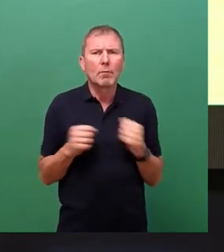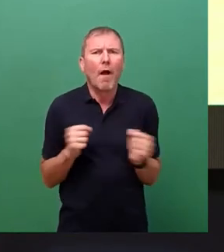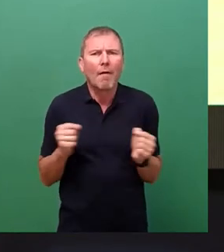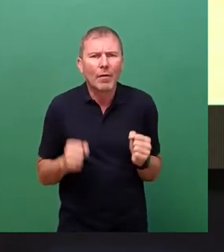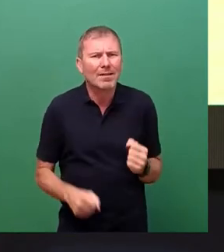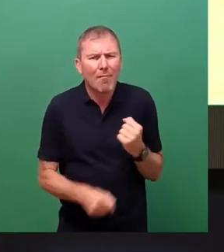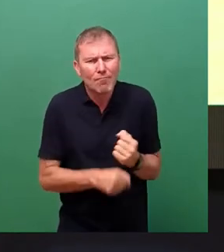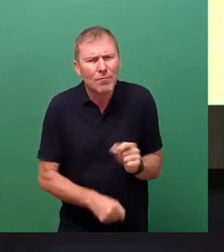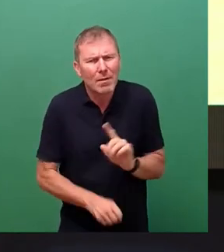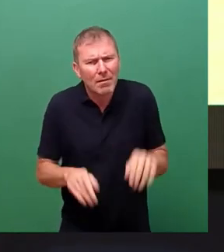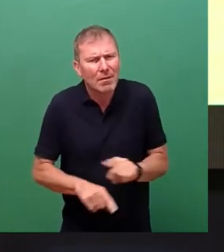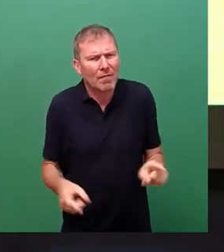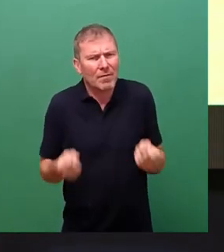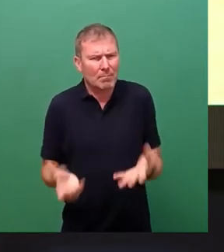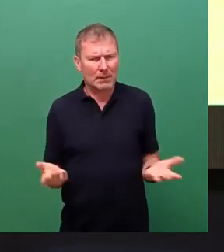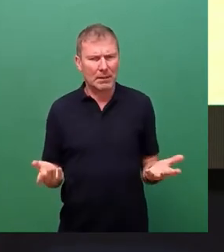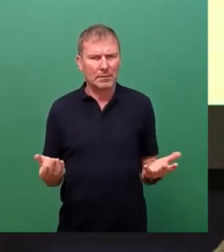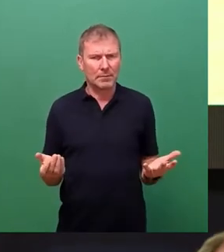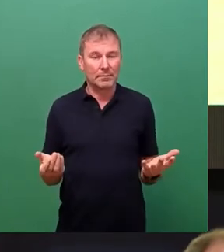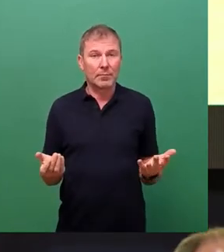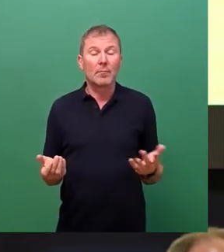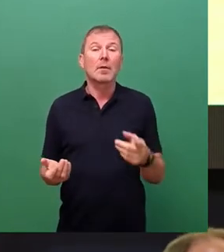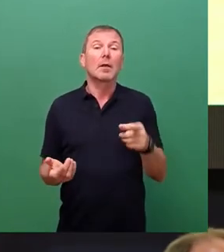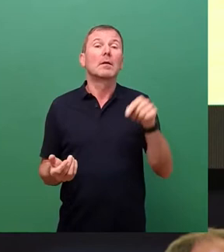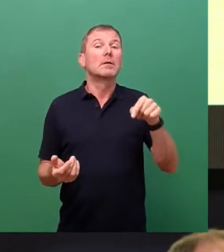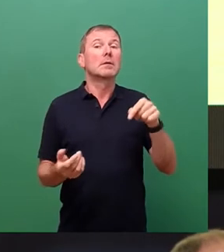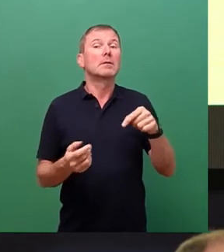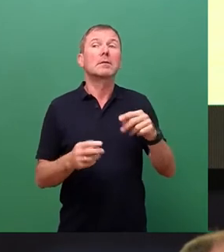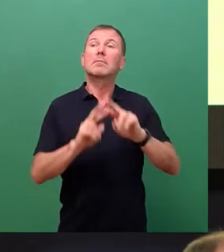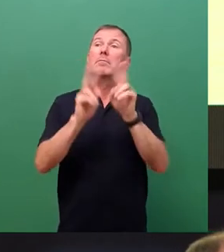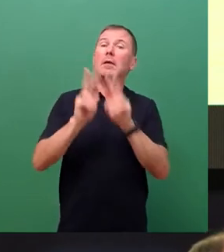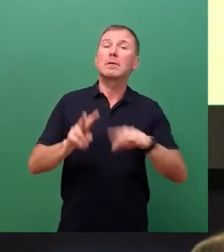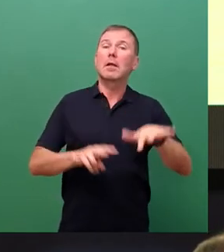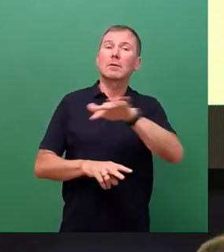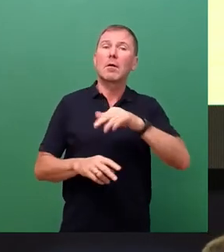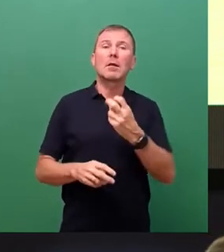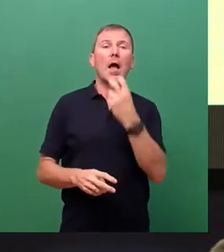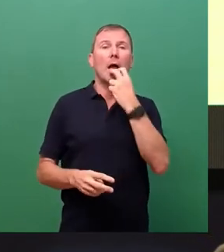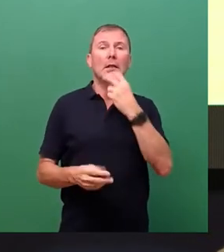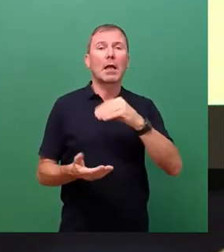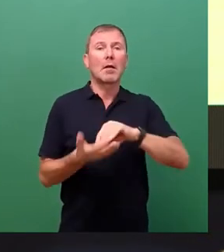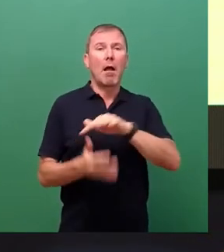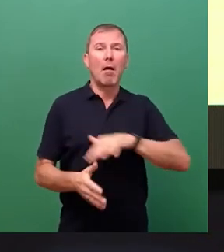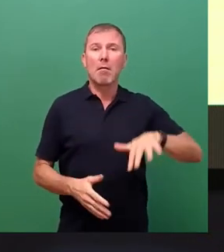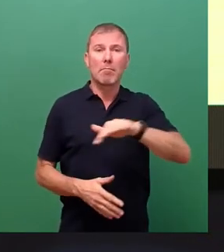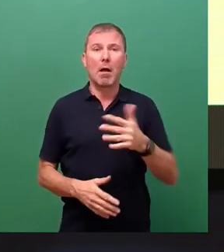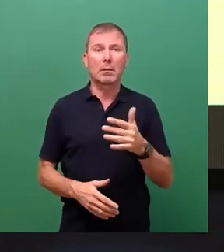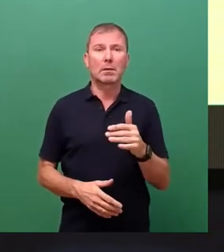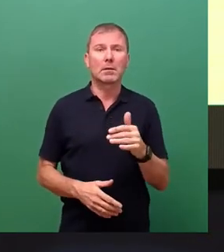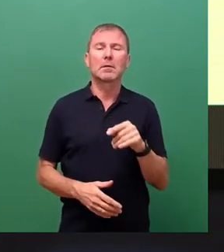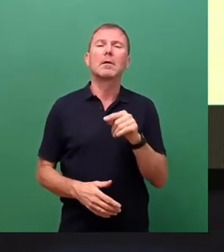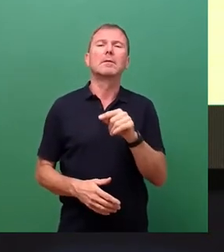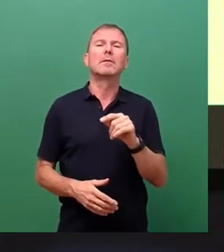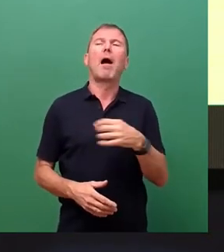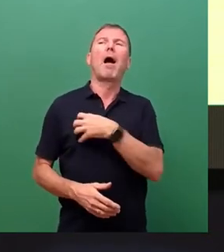Nun dürften die Kapriolen auf den internationalen Energiemärkten wohl kaum vom Dresdner